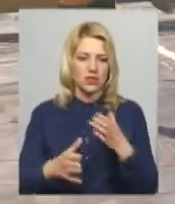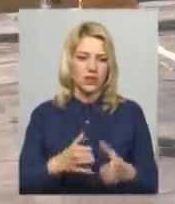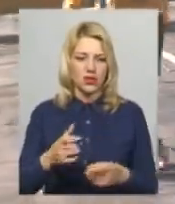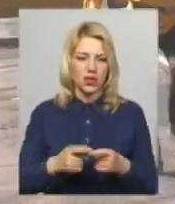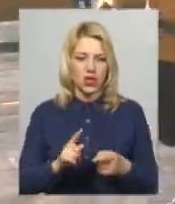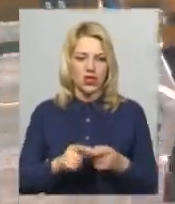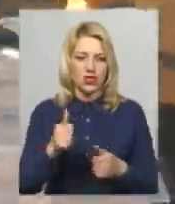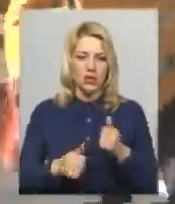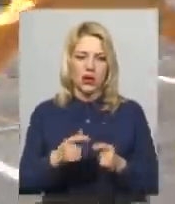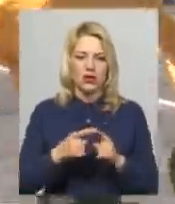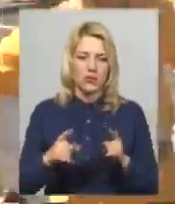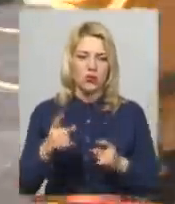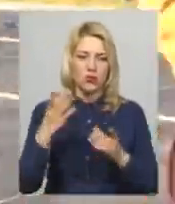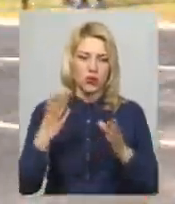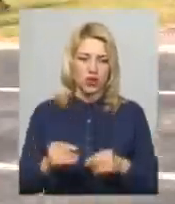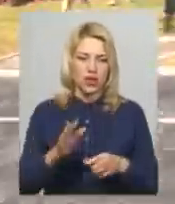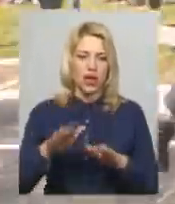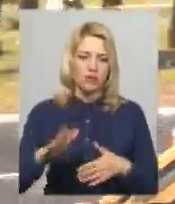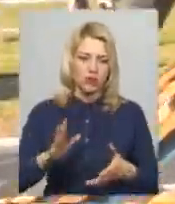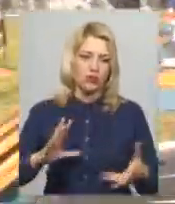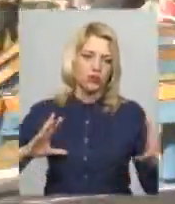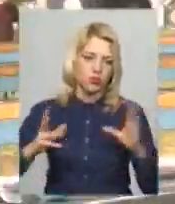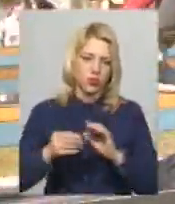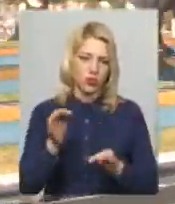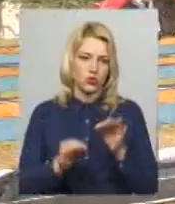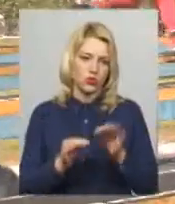впродовж одного дня, після чого судді підбиватимуть підсумки.